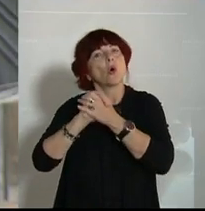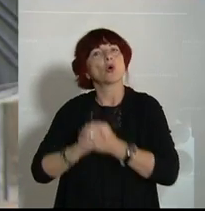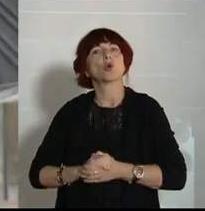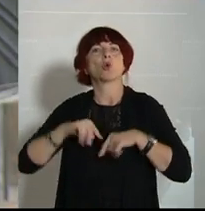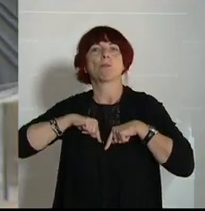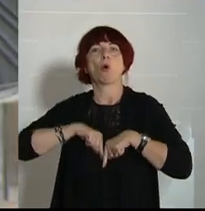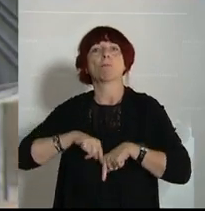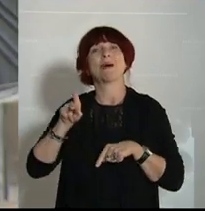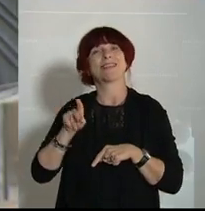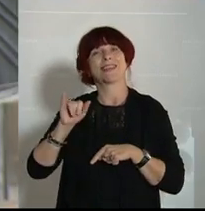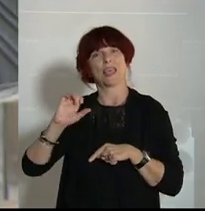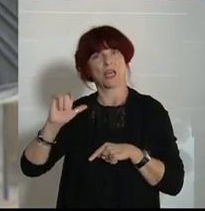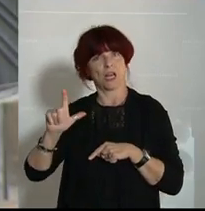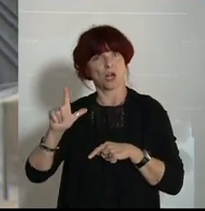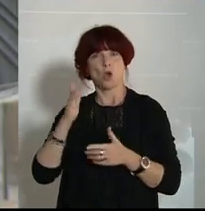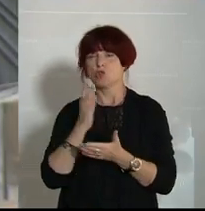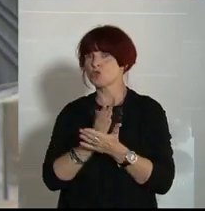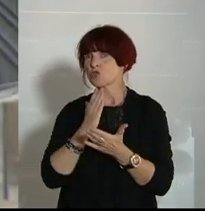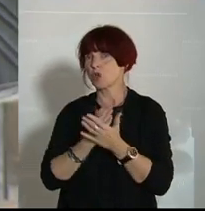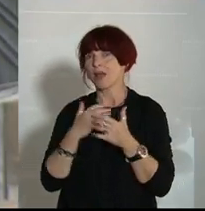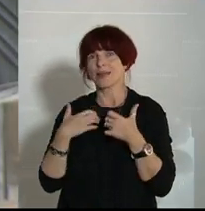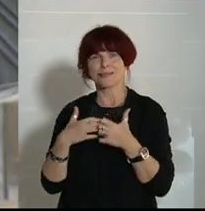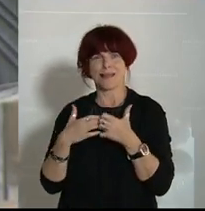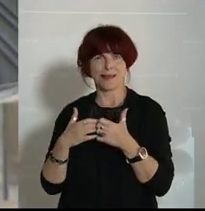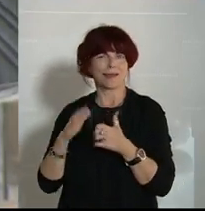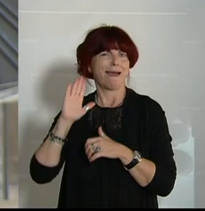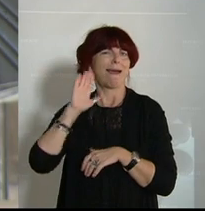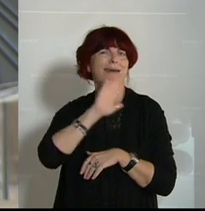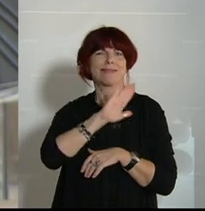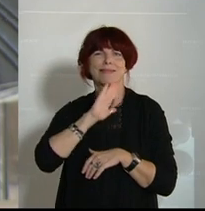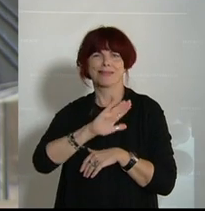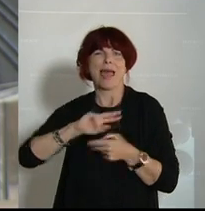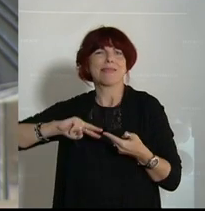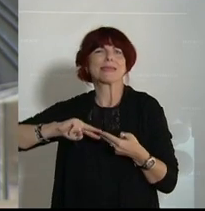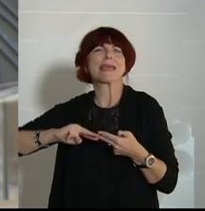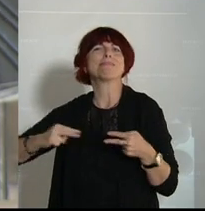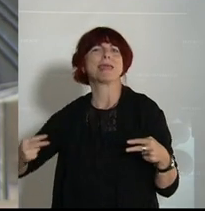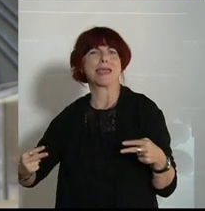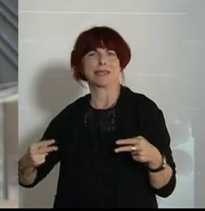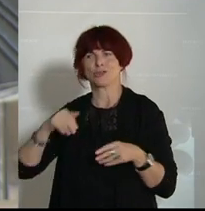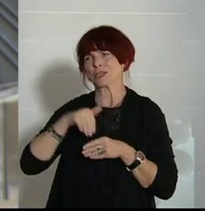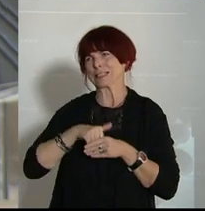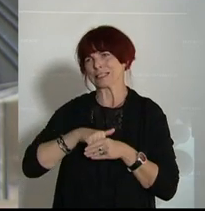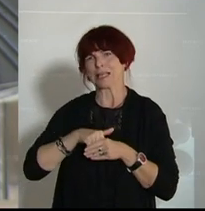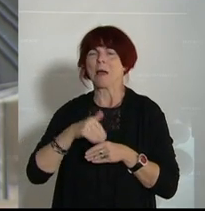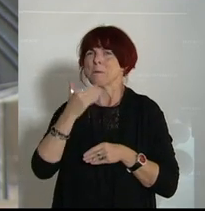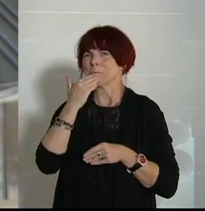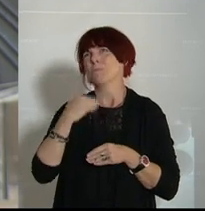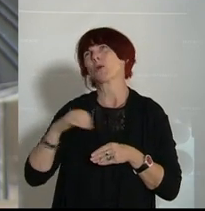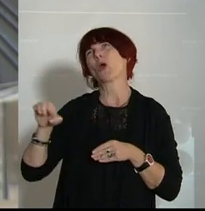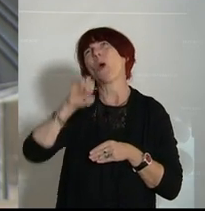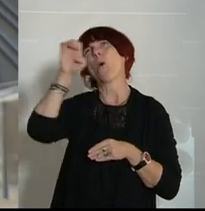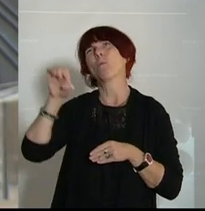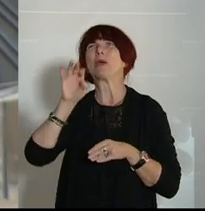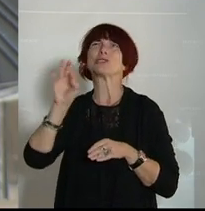Und das wissen Sie ganz genau, weil es in der DNA der ÖVP ist, dass Sie auf europäischer Ebene gut dastehen möchten, dass Sie gehätschelt werden